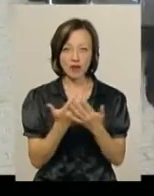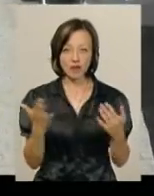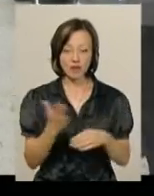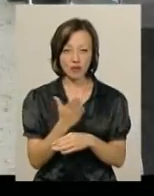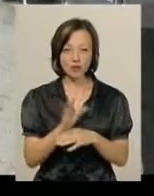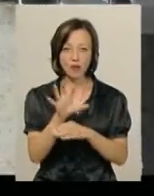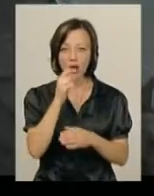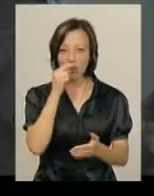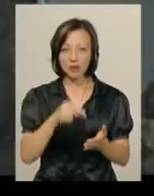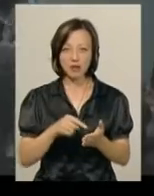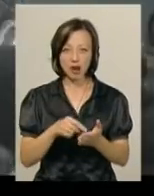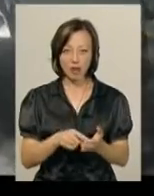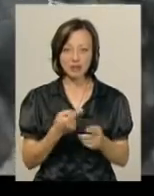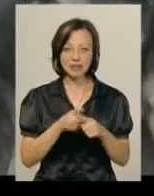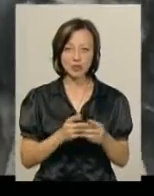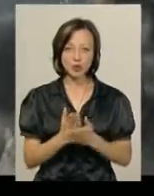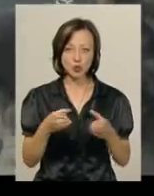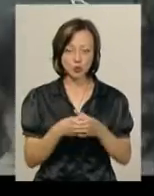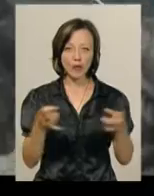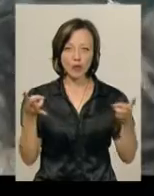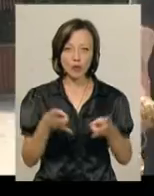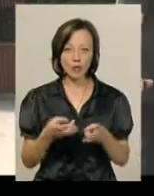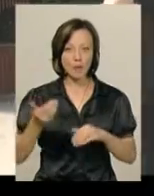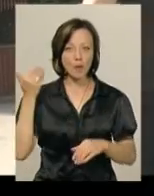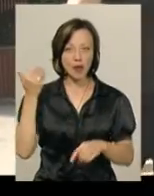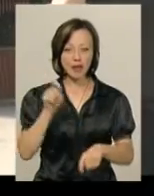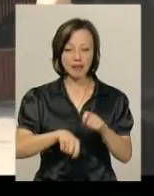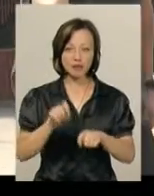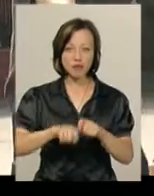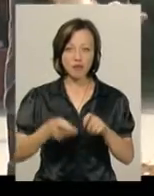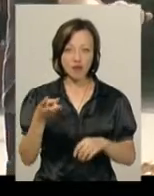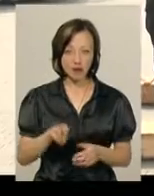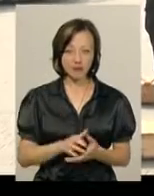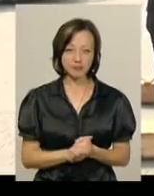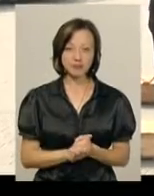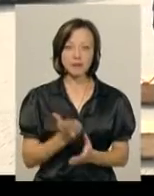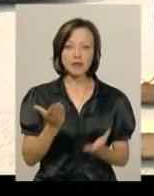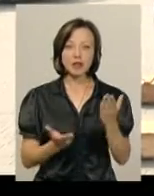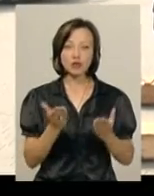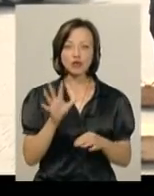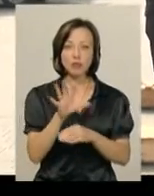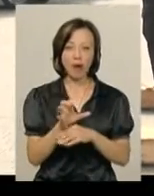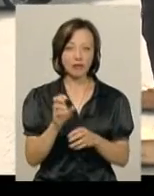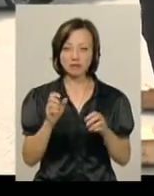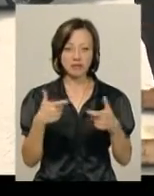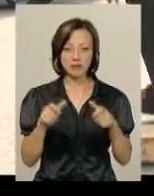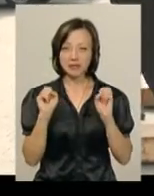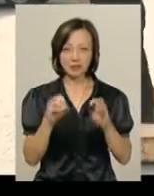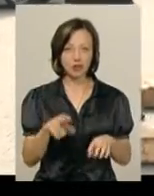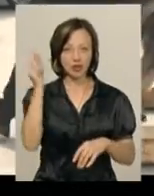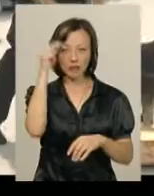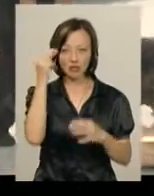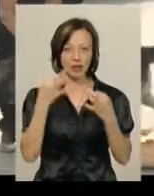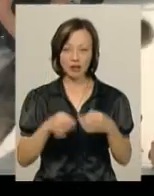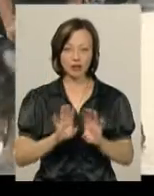Аби собака потрапила до кінологічної служби, їй необхідно пройти попереднє тестування, каже Сергій Гайдук. Якщо чотирилапі його не здадуть, до навчання не